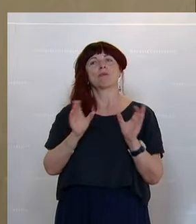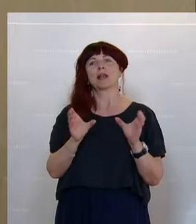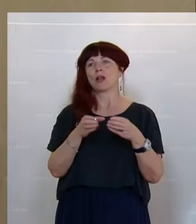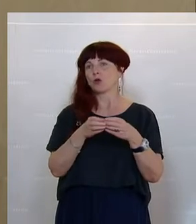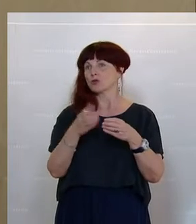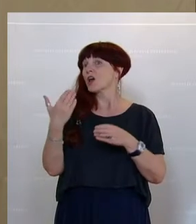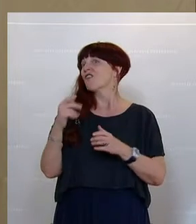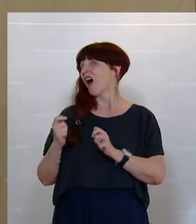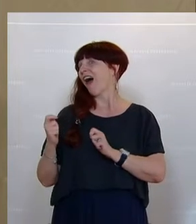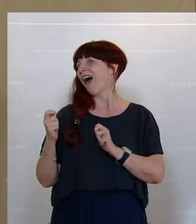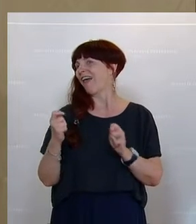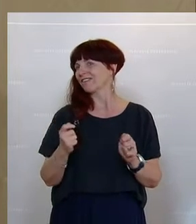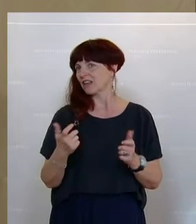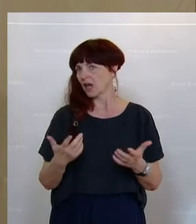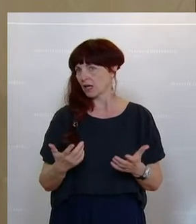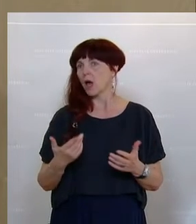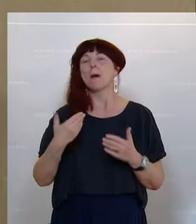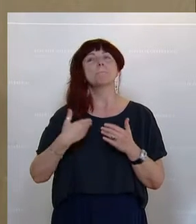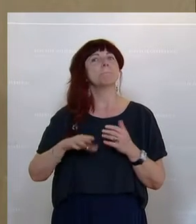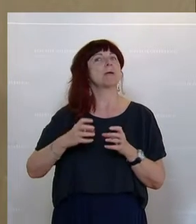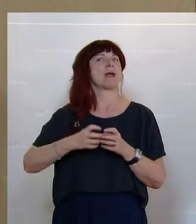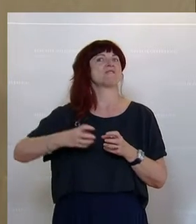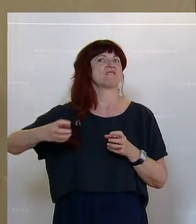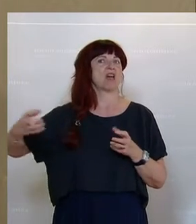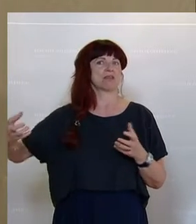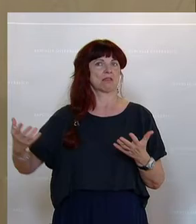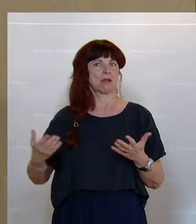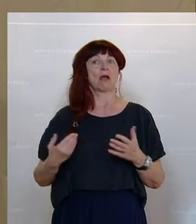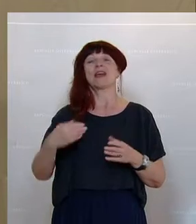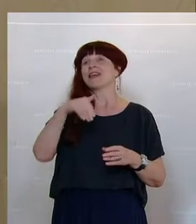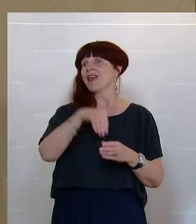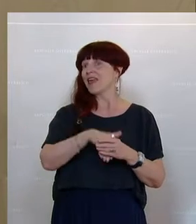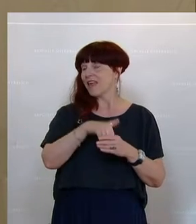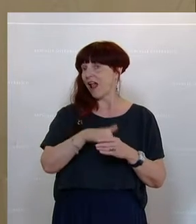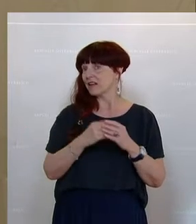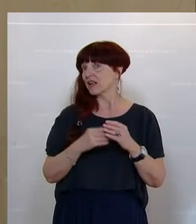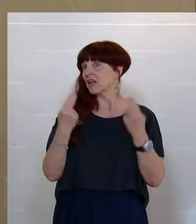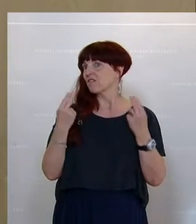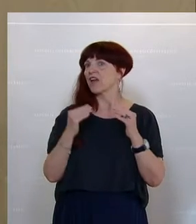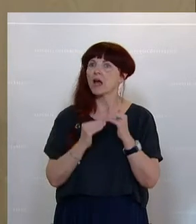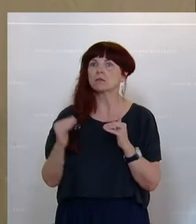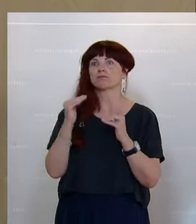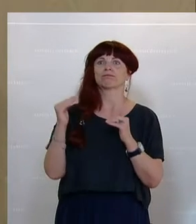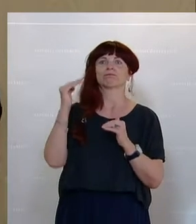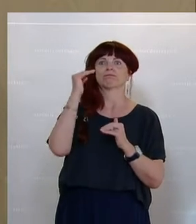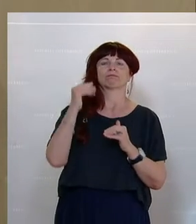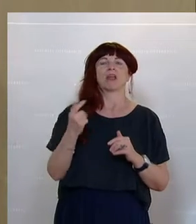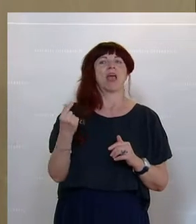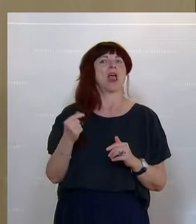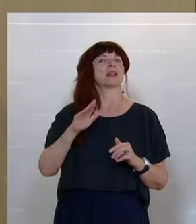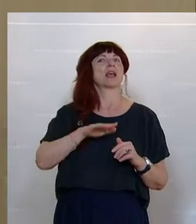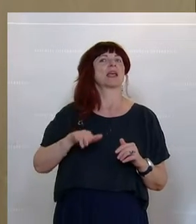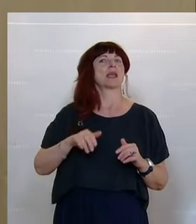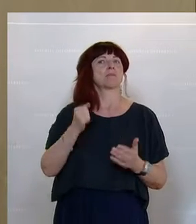Antrag eingereicht, der sogar deutlich weitergeht, nämlich eine deutliche inhaltliche Aufwertung des künftigen Eltern-Kind-Passes.